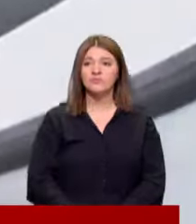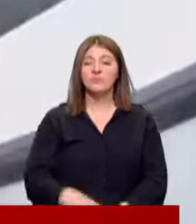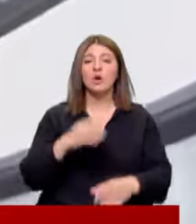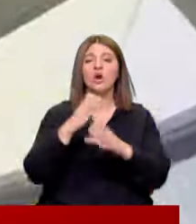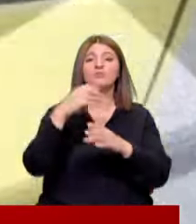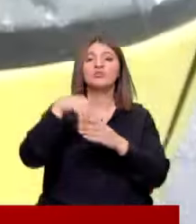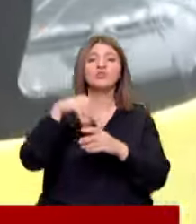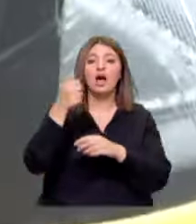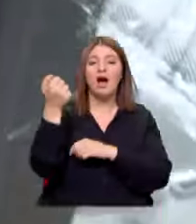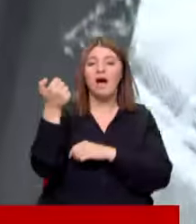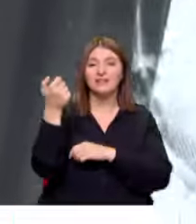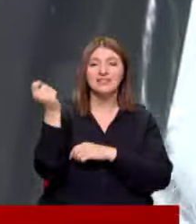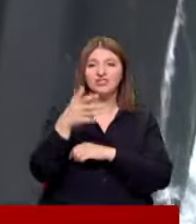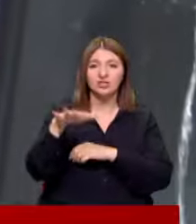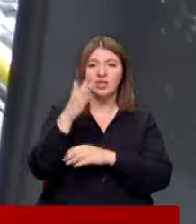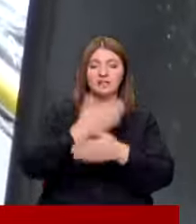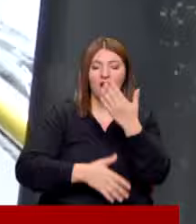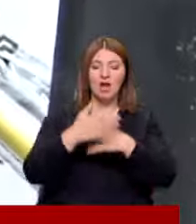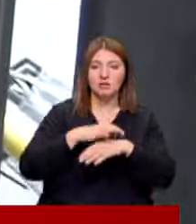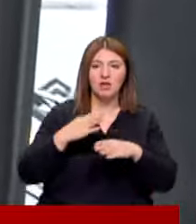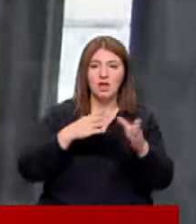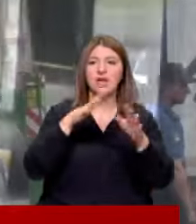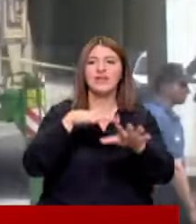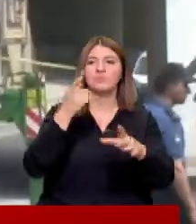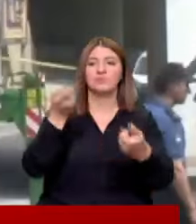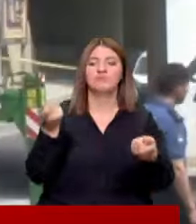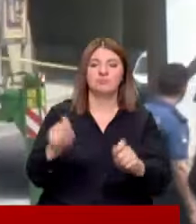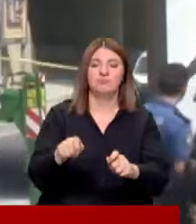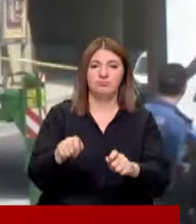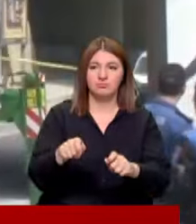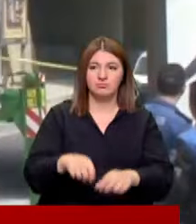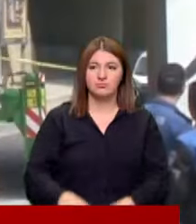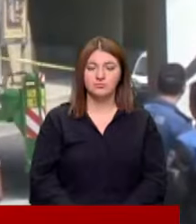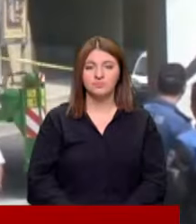Otobüsteki 6 yolcunun yaralandığı kazanın ardından trafik bir süre kapandı